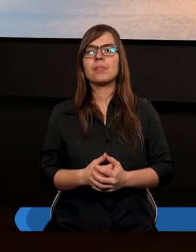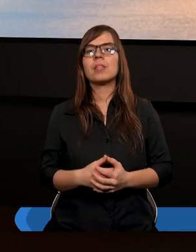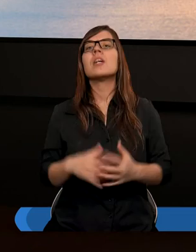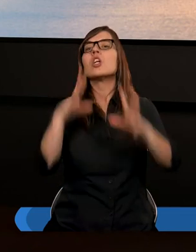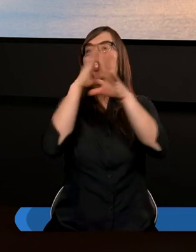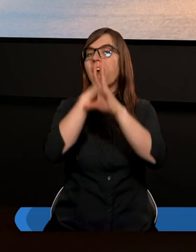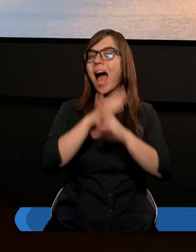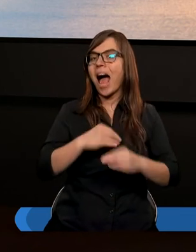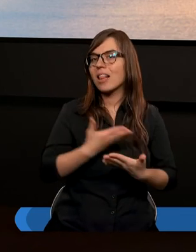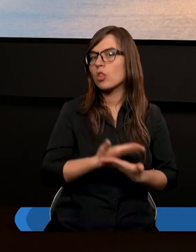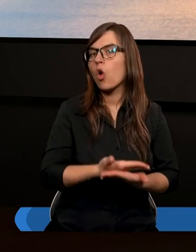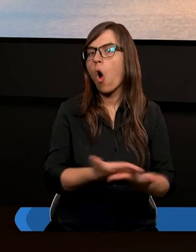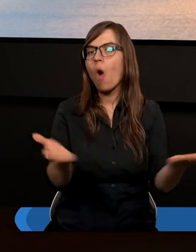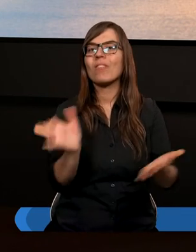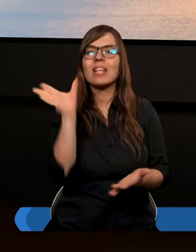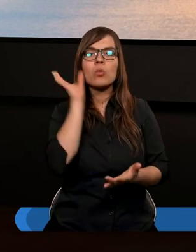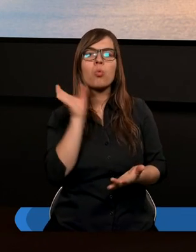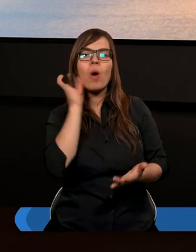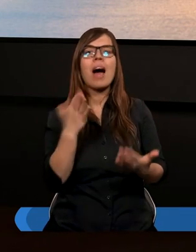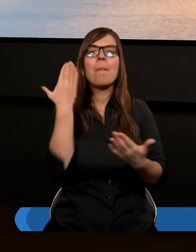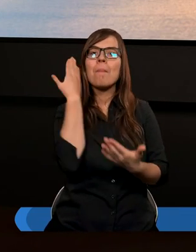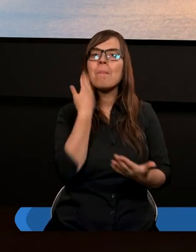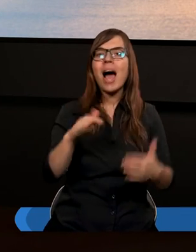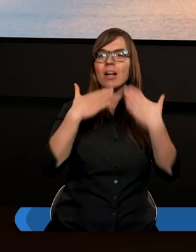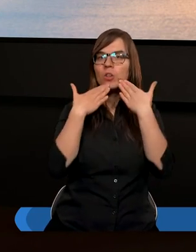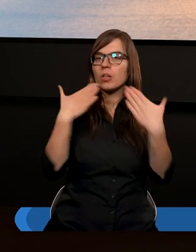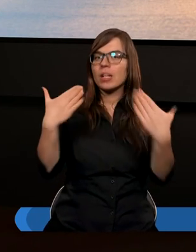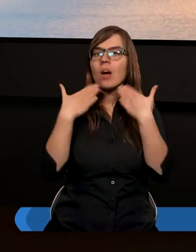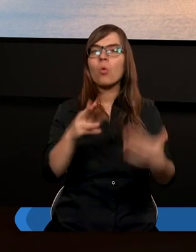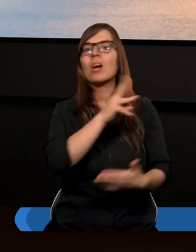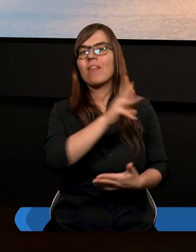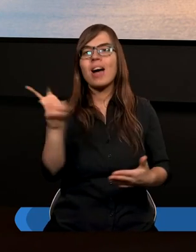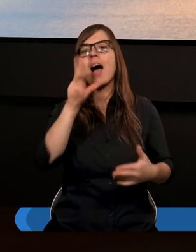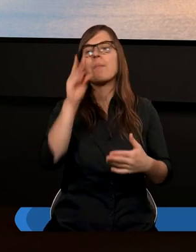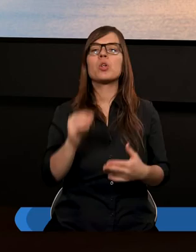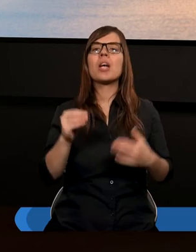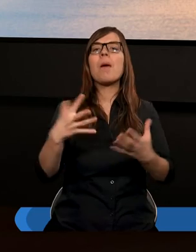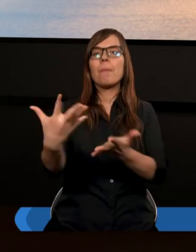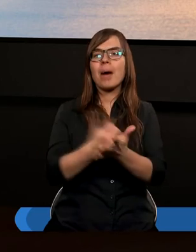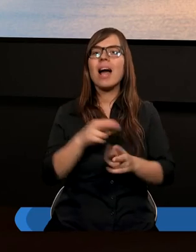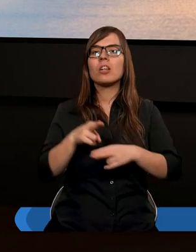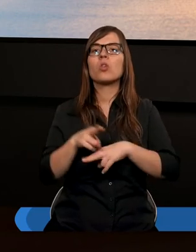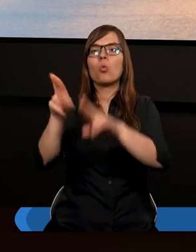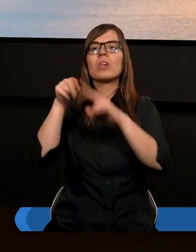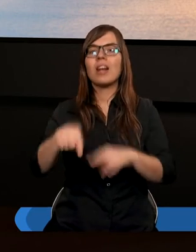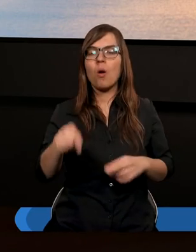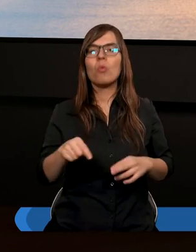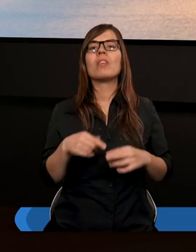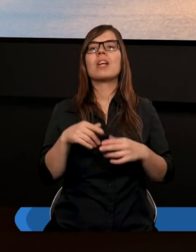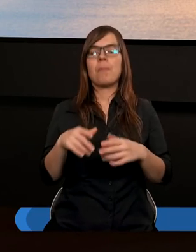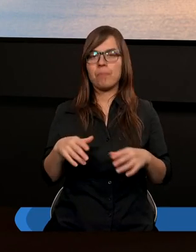Szanowni słuchacze bardzo dziękuję Wam że braliście w tym